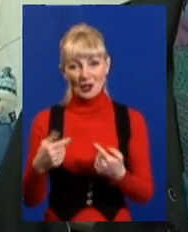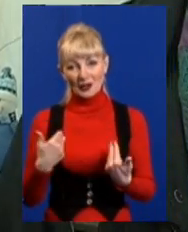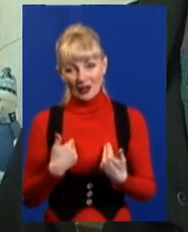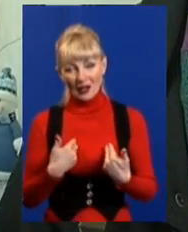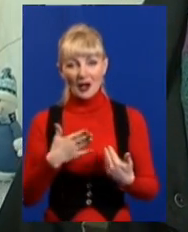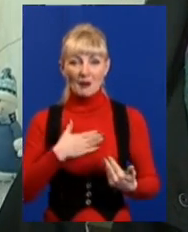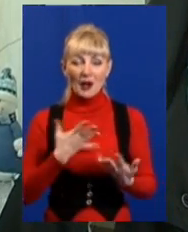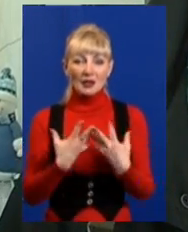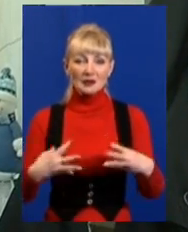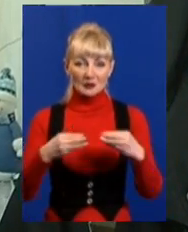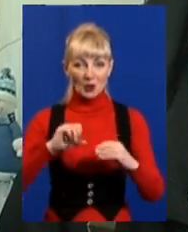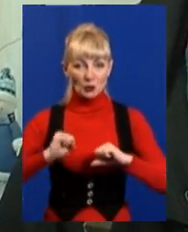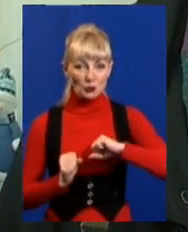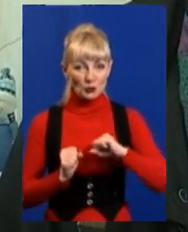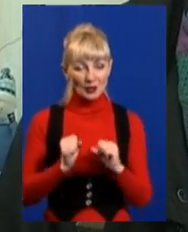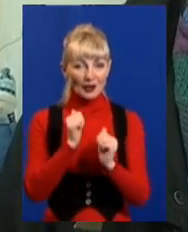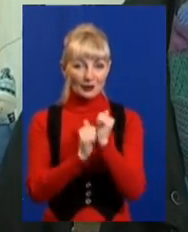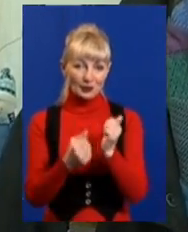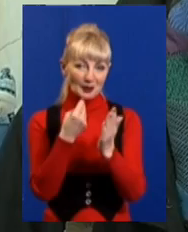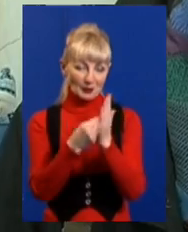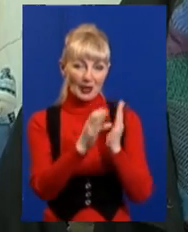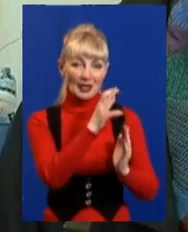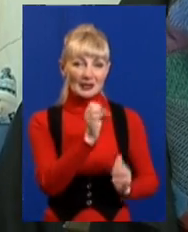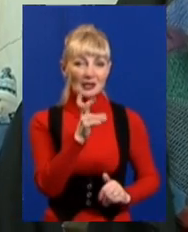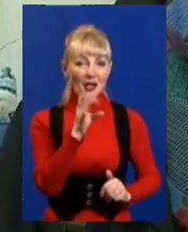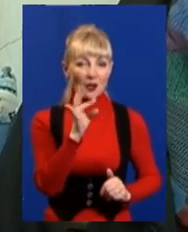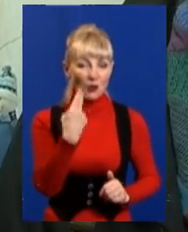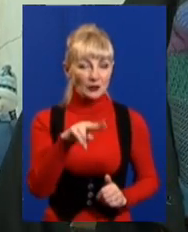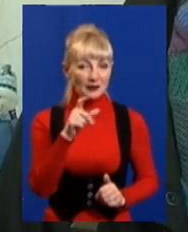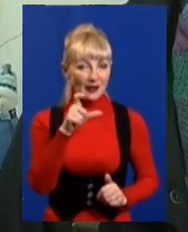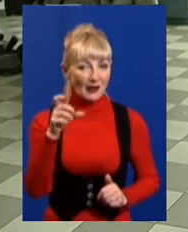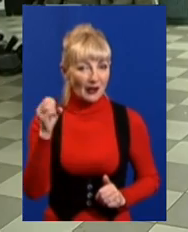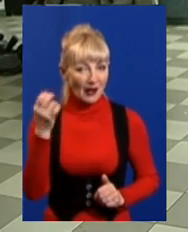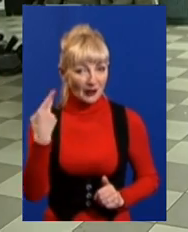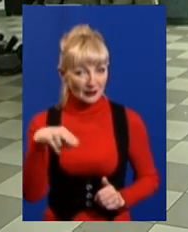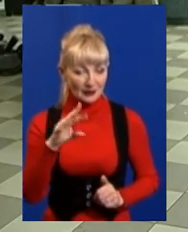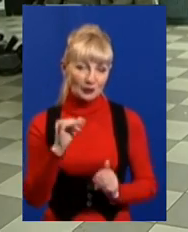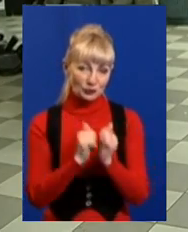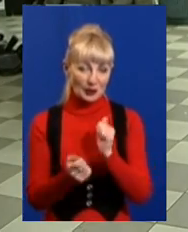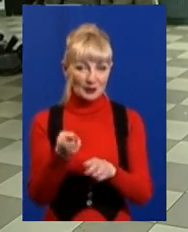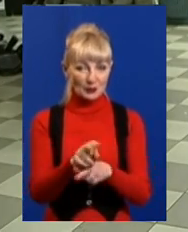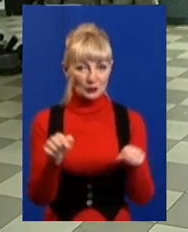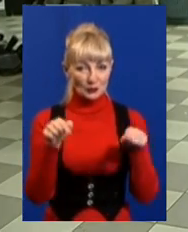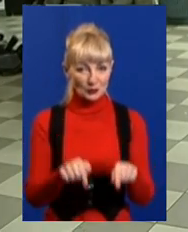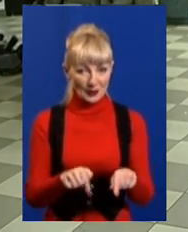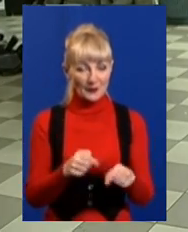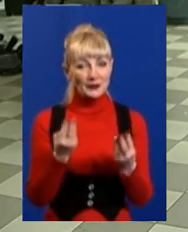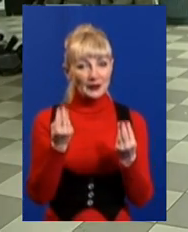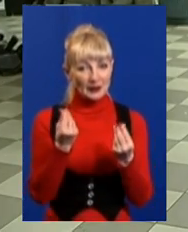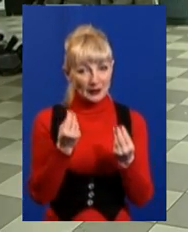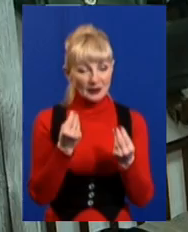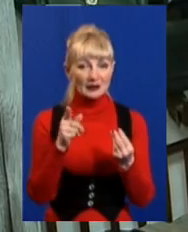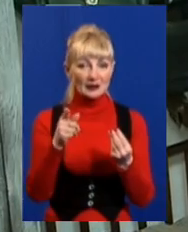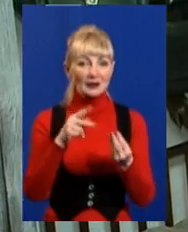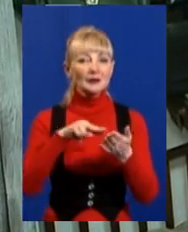родина і мої друзі часто купуємо секонд-хенді і часто приходимо сюди. За грантові гроші Наталя планує